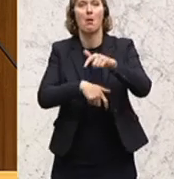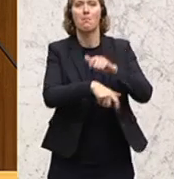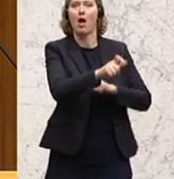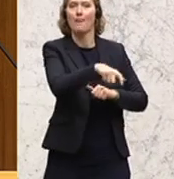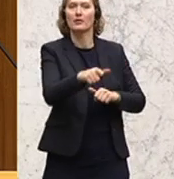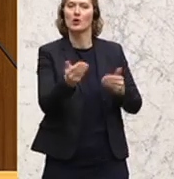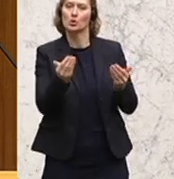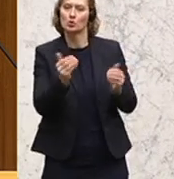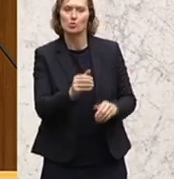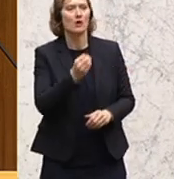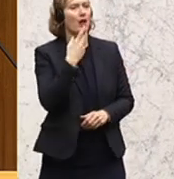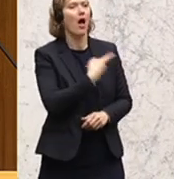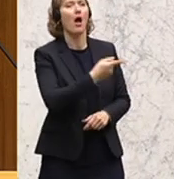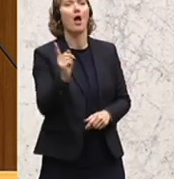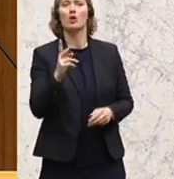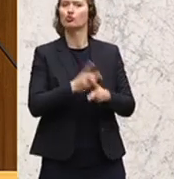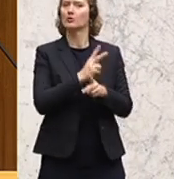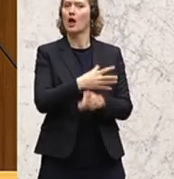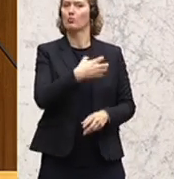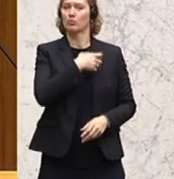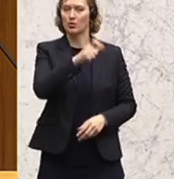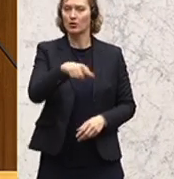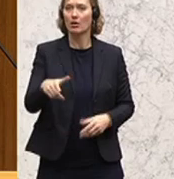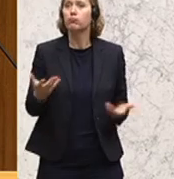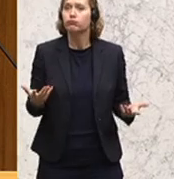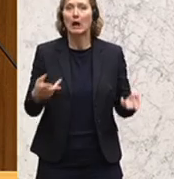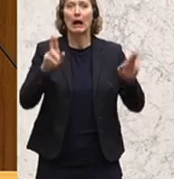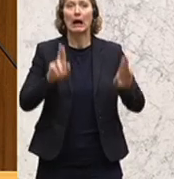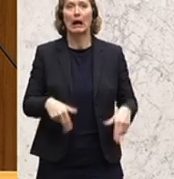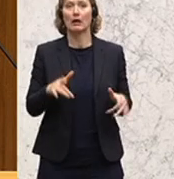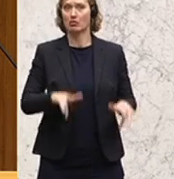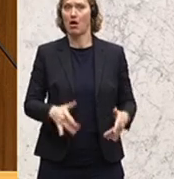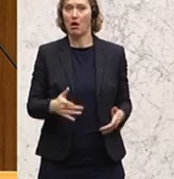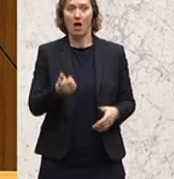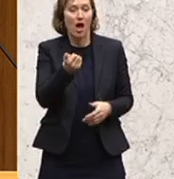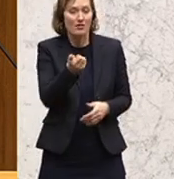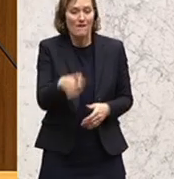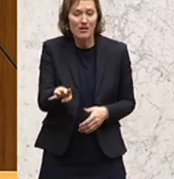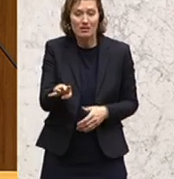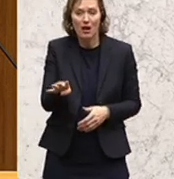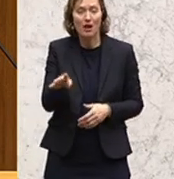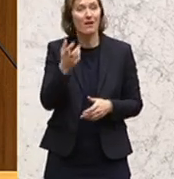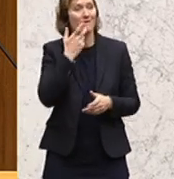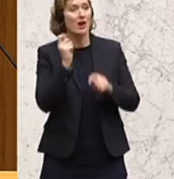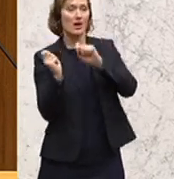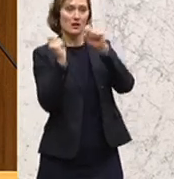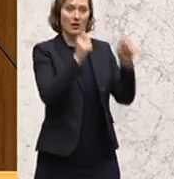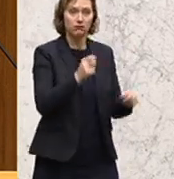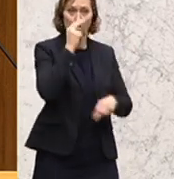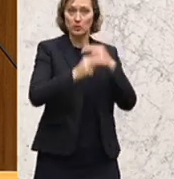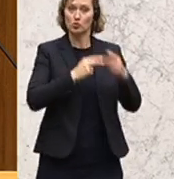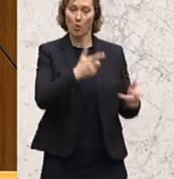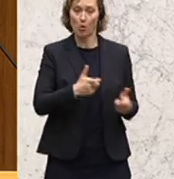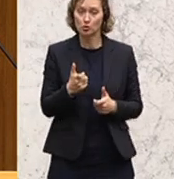Denn auch Sie sind Staatsbürgerinnen und Staatsbürger und haben Rechte. Und wenn künftig ein Viertel der Abgeordneten einen Untersuchungsausschuss einsetzen kann,